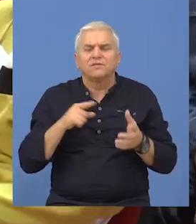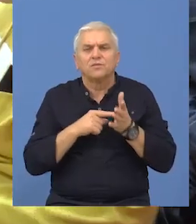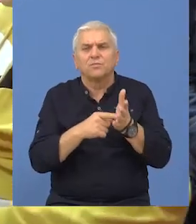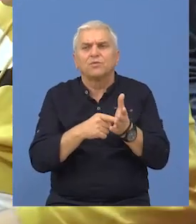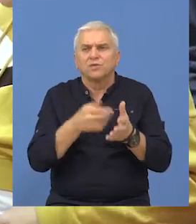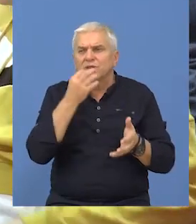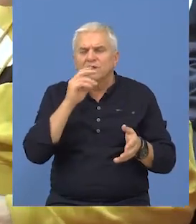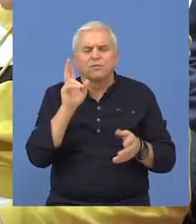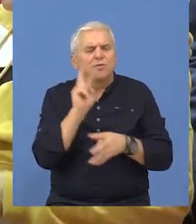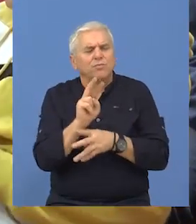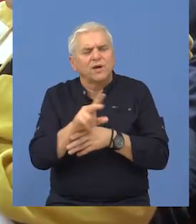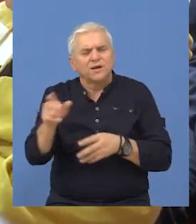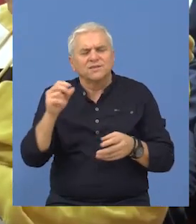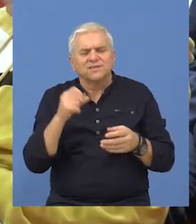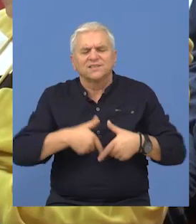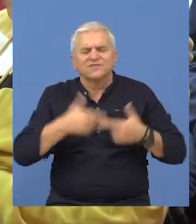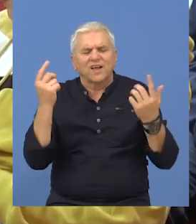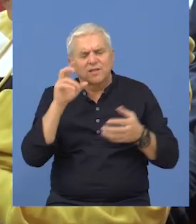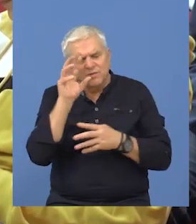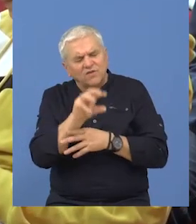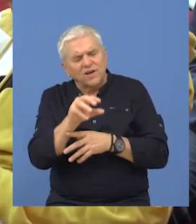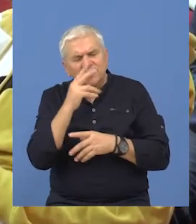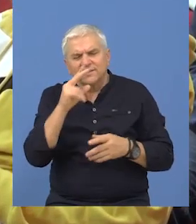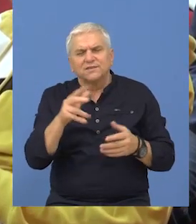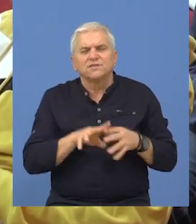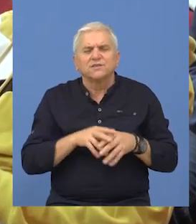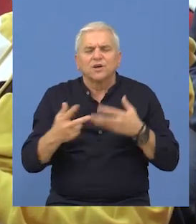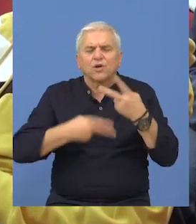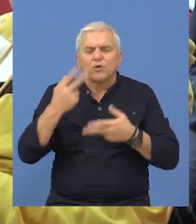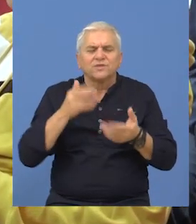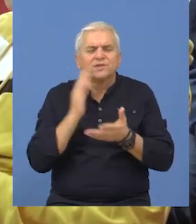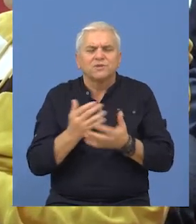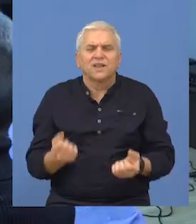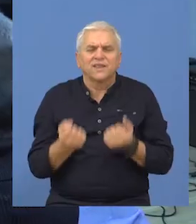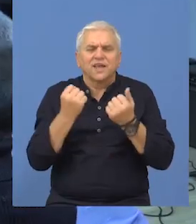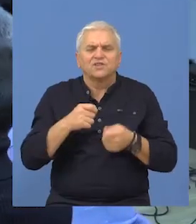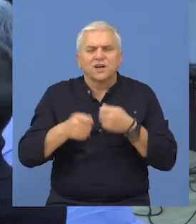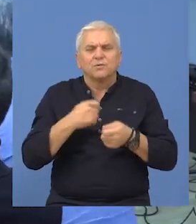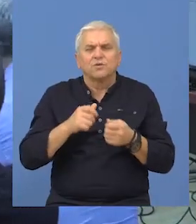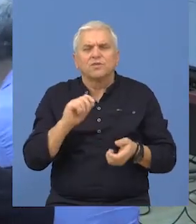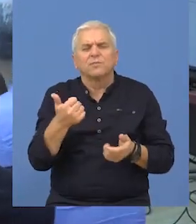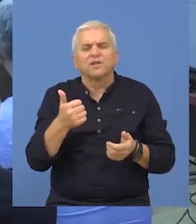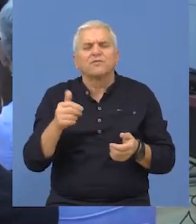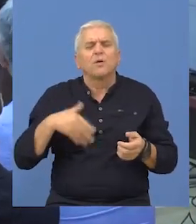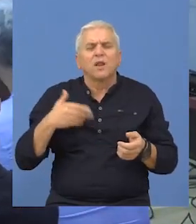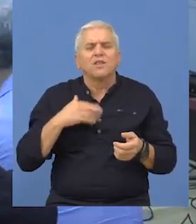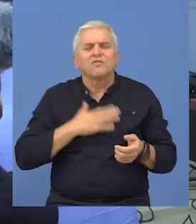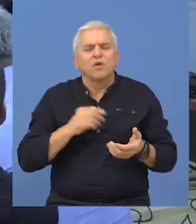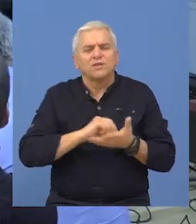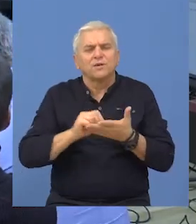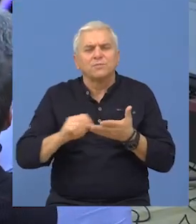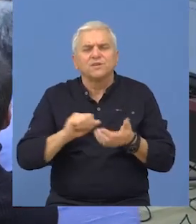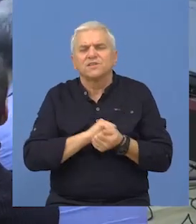pokazali u najboljem mogućem svetlu. Žiriran je bio težak posao, prevazhodno mladi vole da